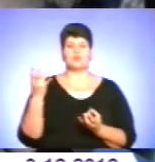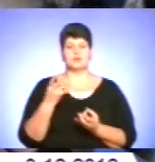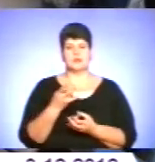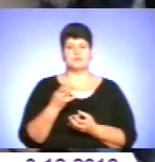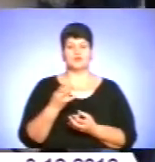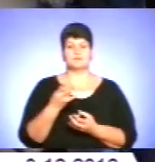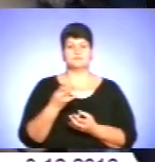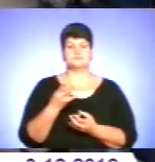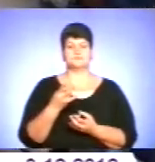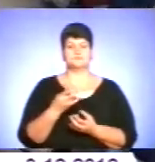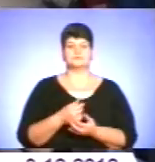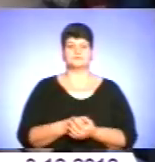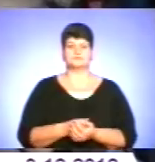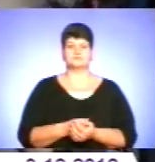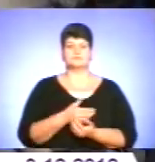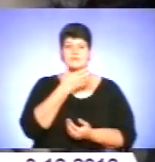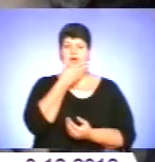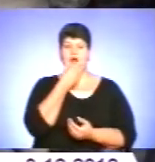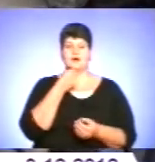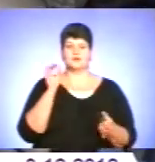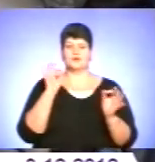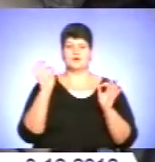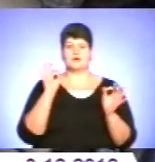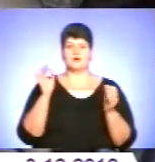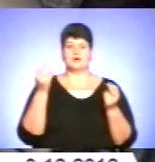гарно грати,